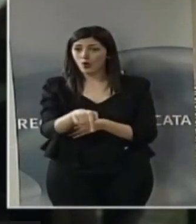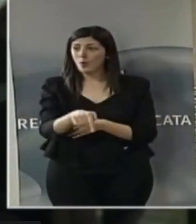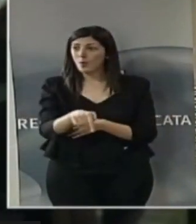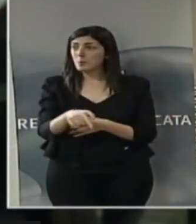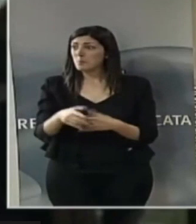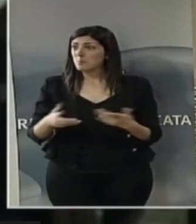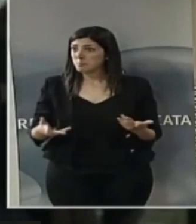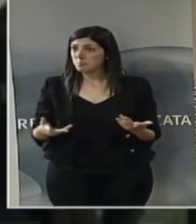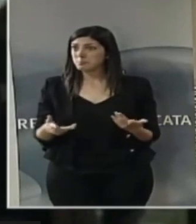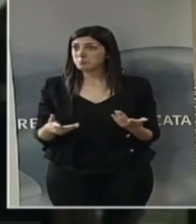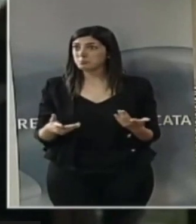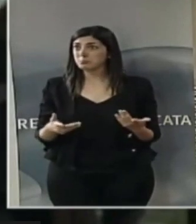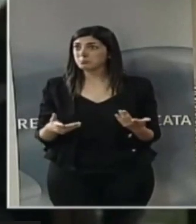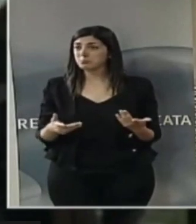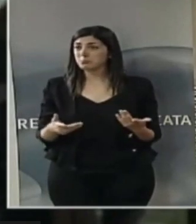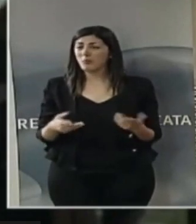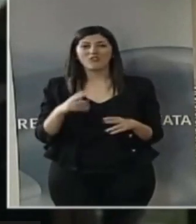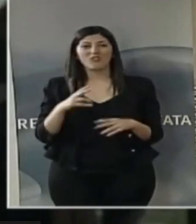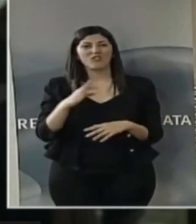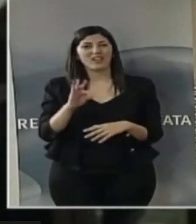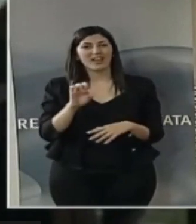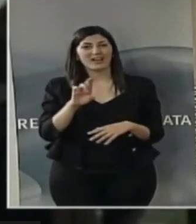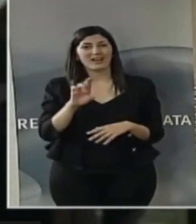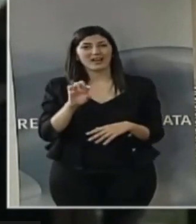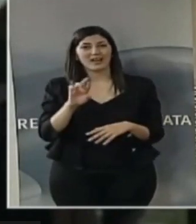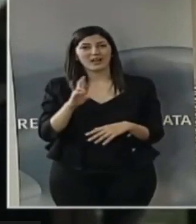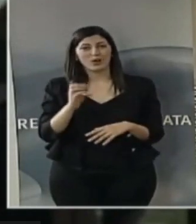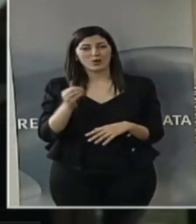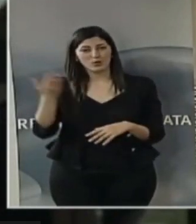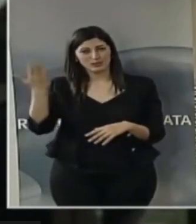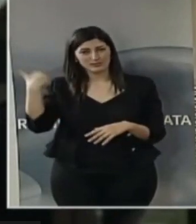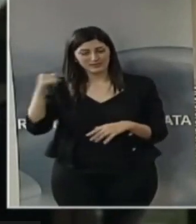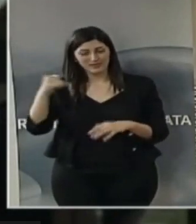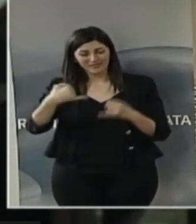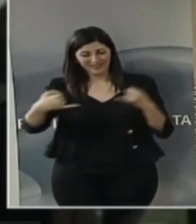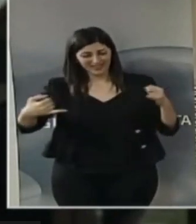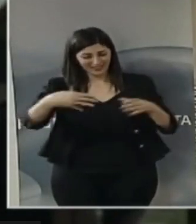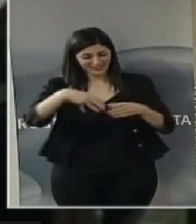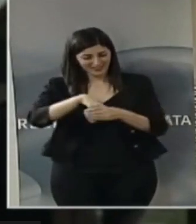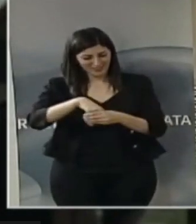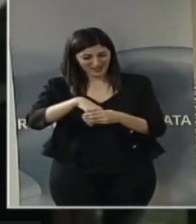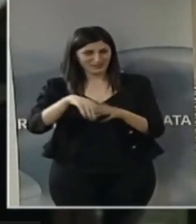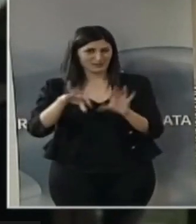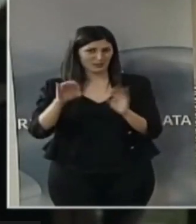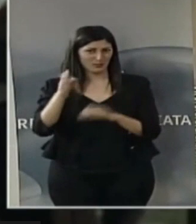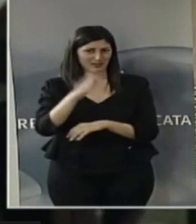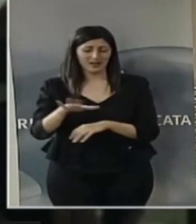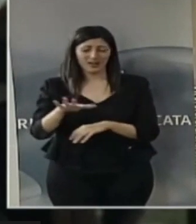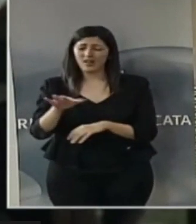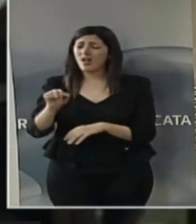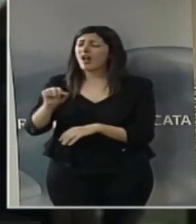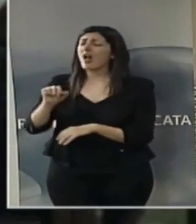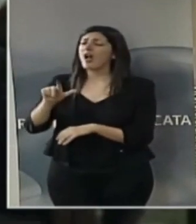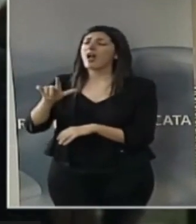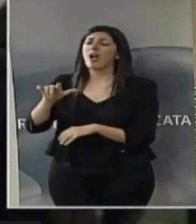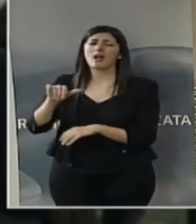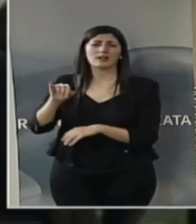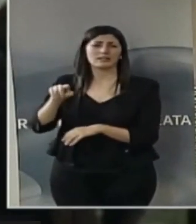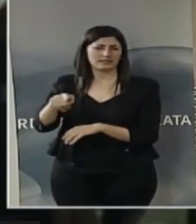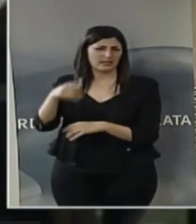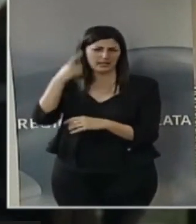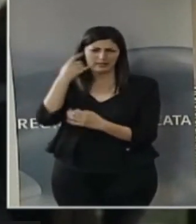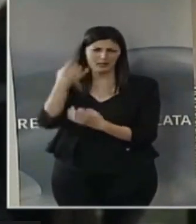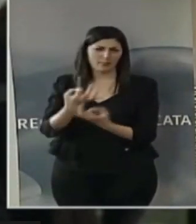presupposto per il quale Ferrero faceva partire la filiera in Basilicata. Alsia sa benissimo di che cosa parliamo e sa